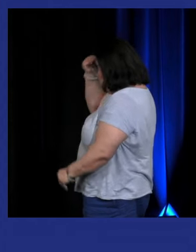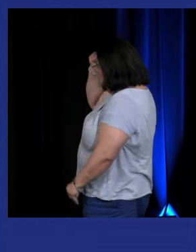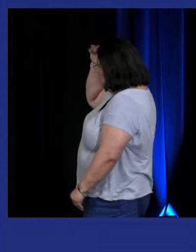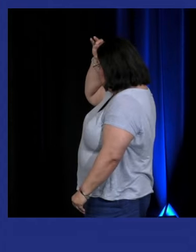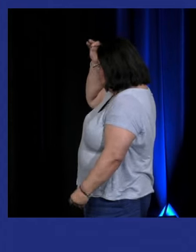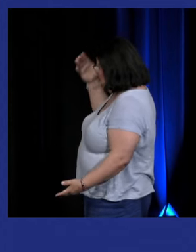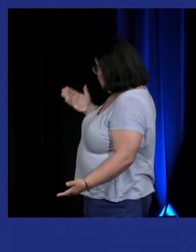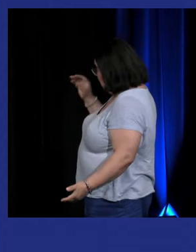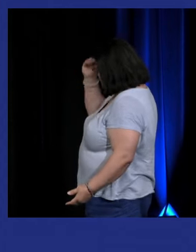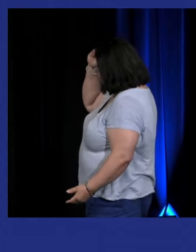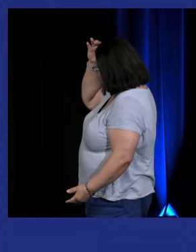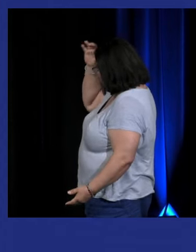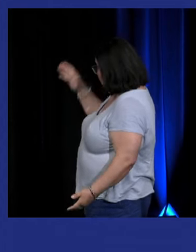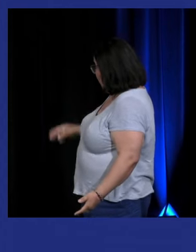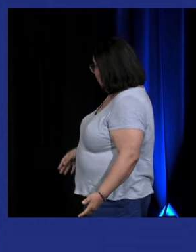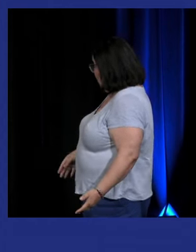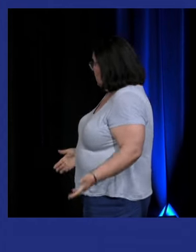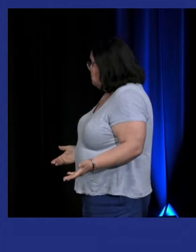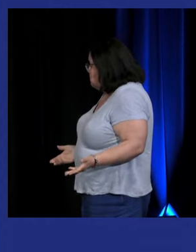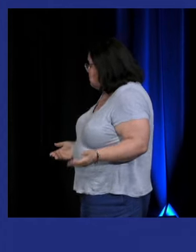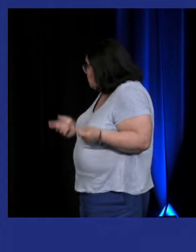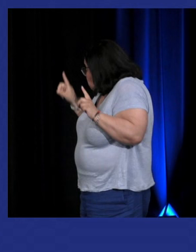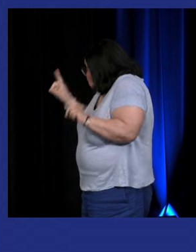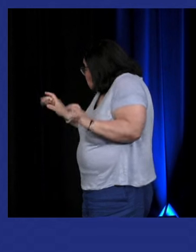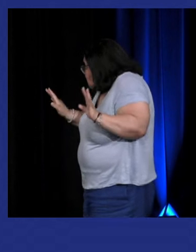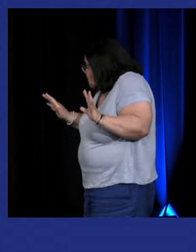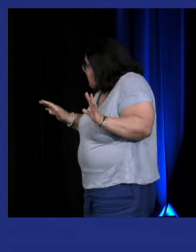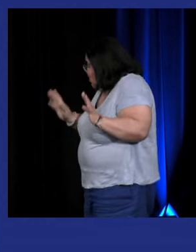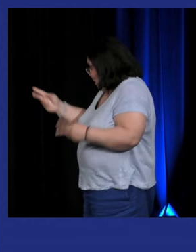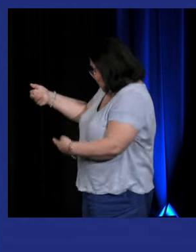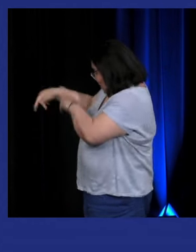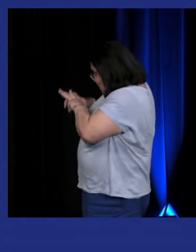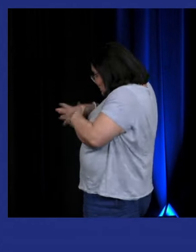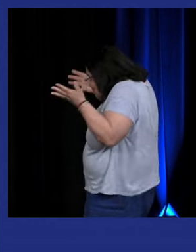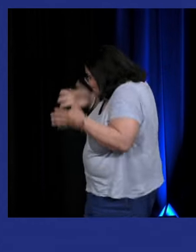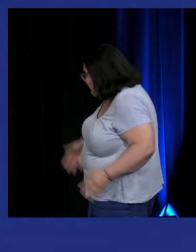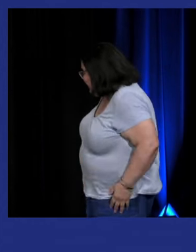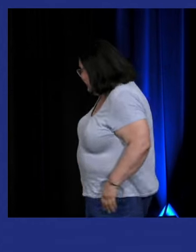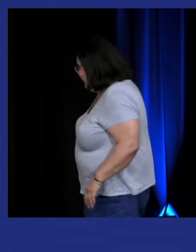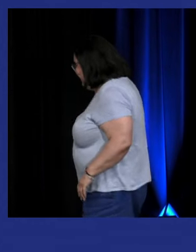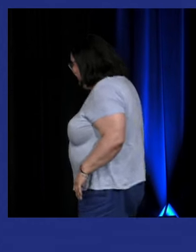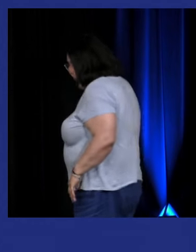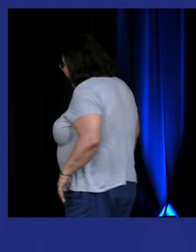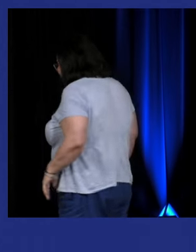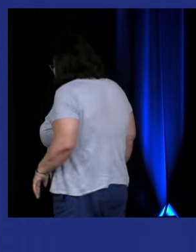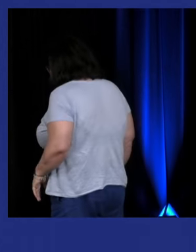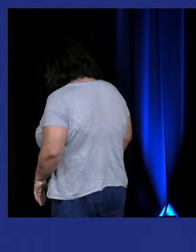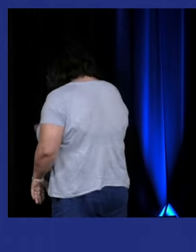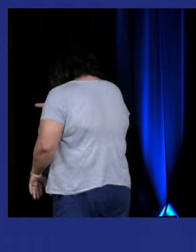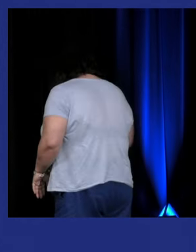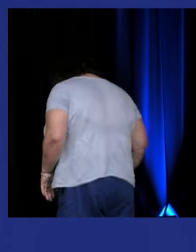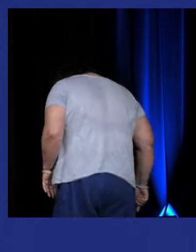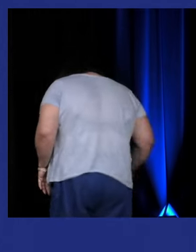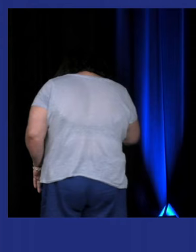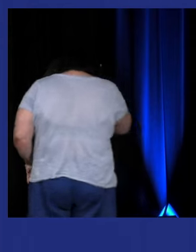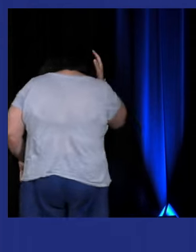égalitaire voilà et qui expliquerait le fait qu'aujourd'hui il un certain développement développement